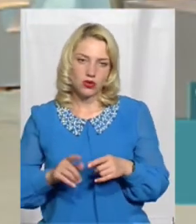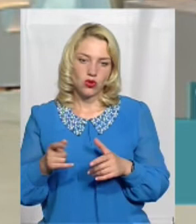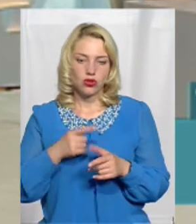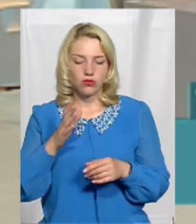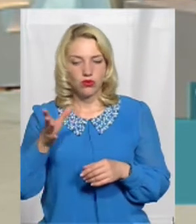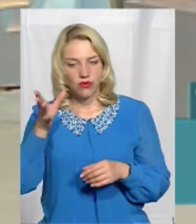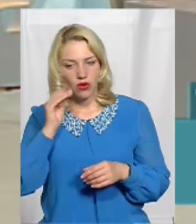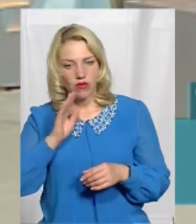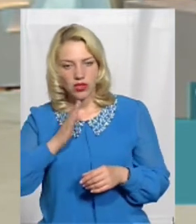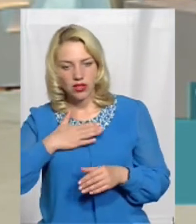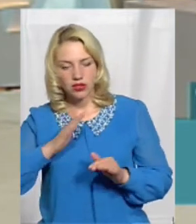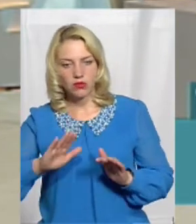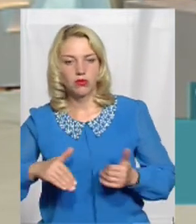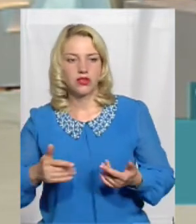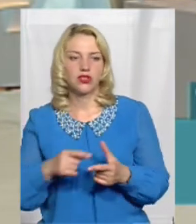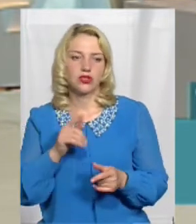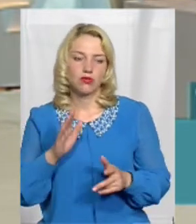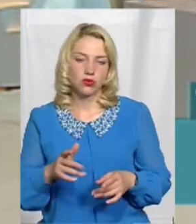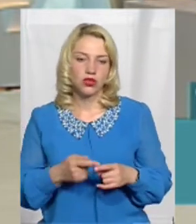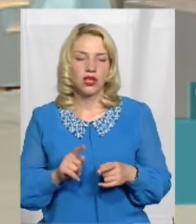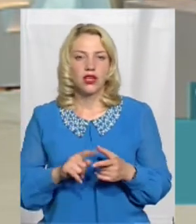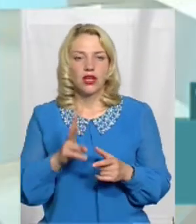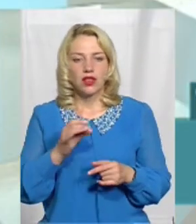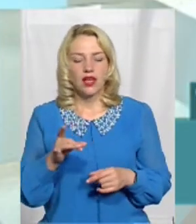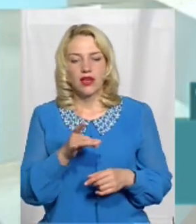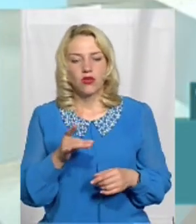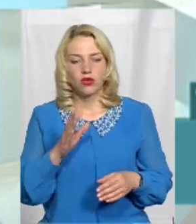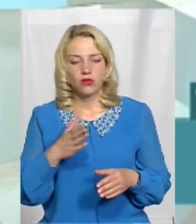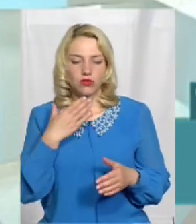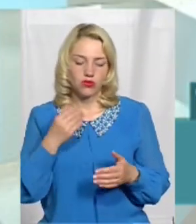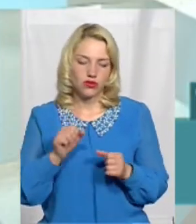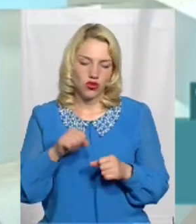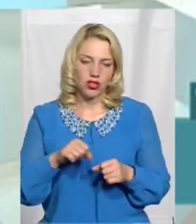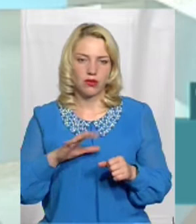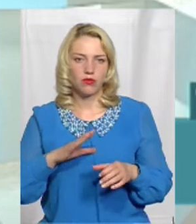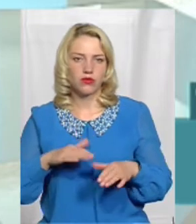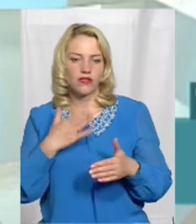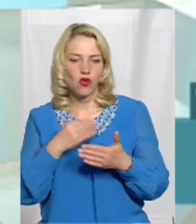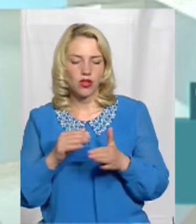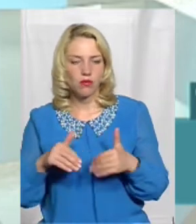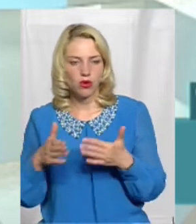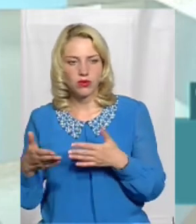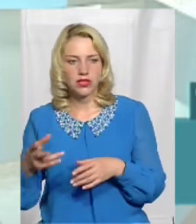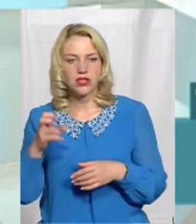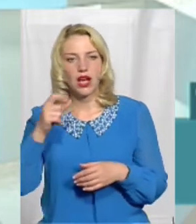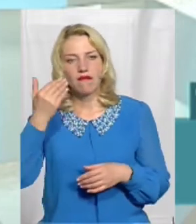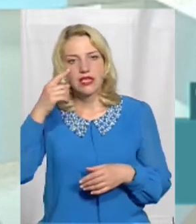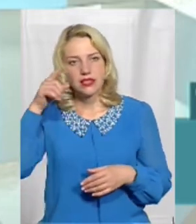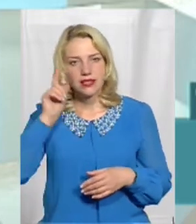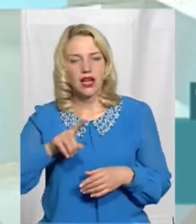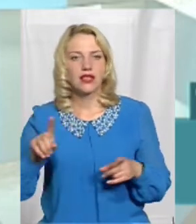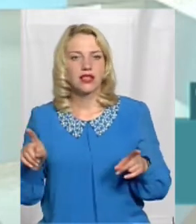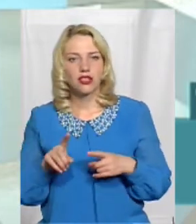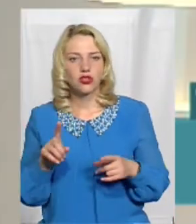наші пропозиції, чи не будуть, чи Мінрегіон з Кабінету міністрів будуть свої надавати пропозиції Але ви знаєте, що